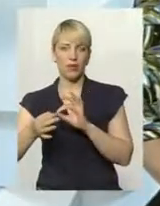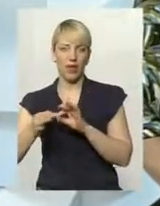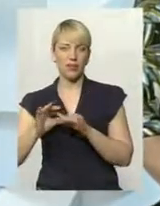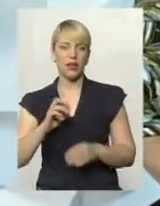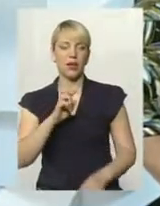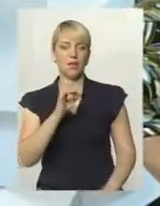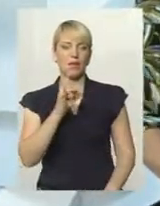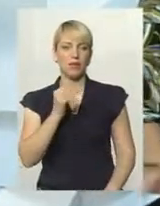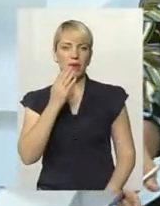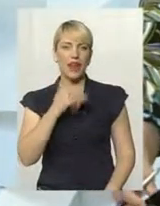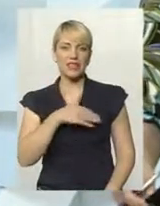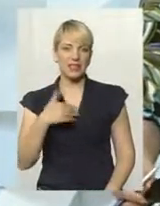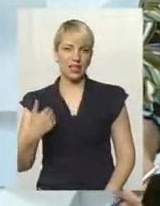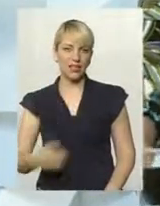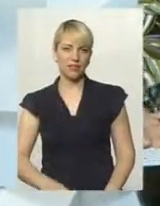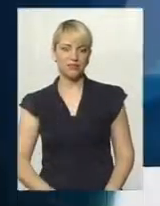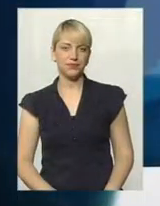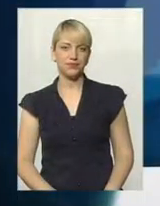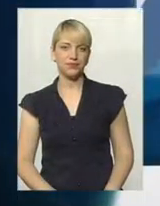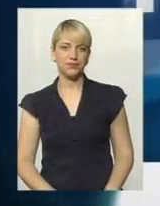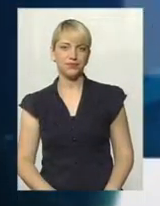Про це все згодом та спочатку сюжет.